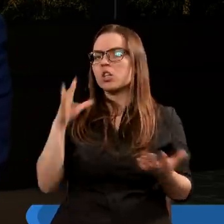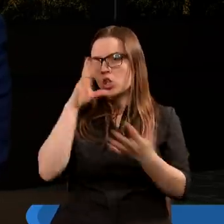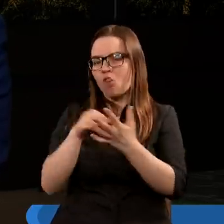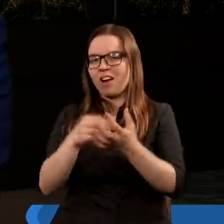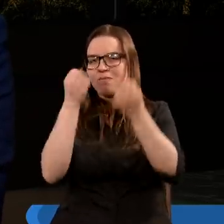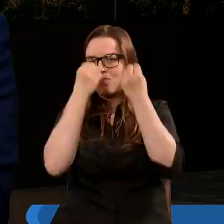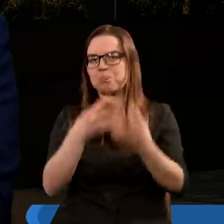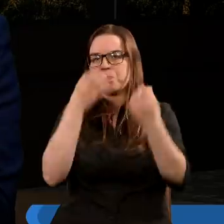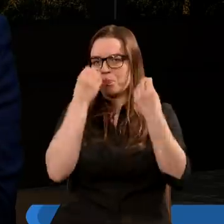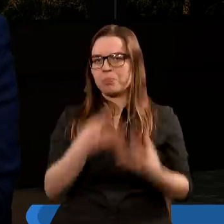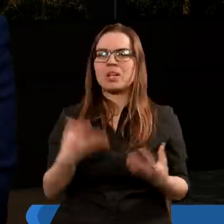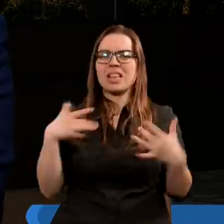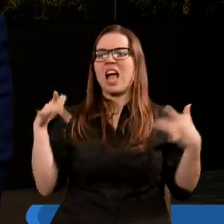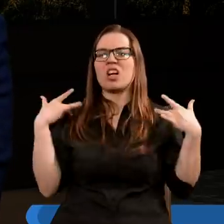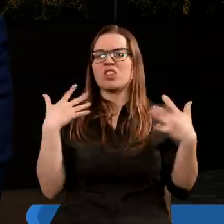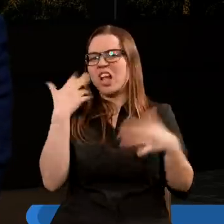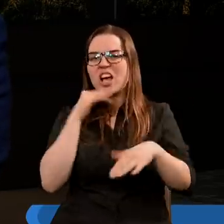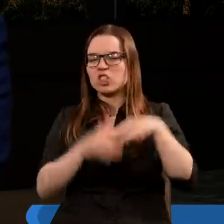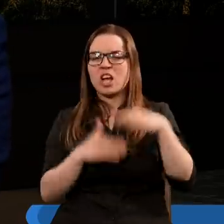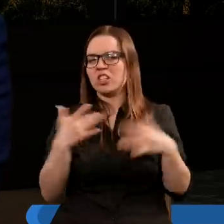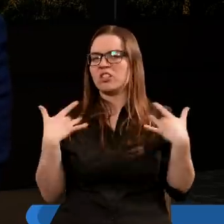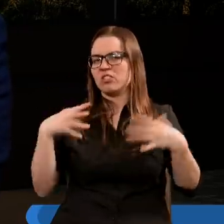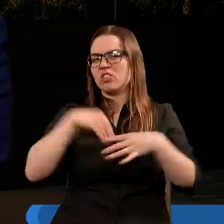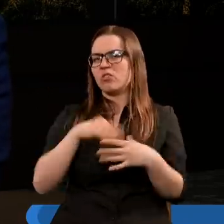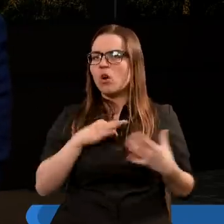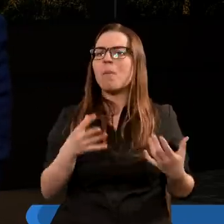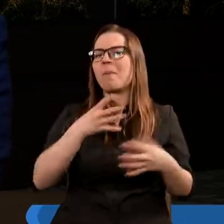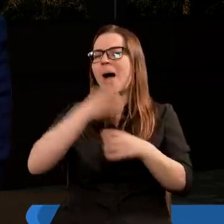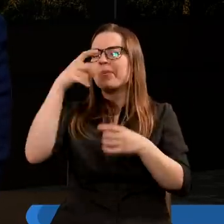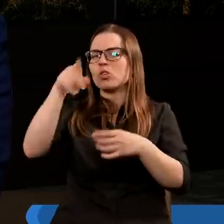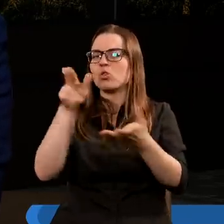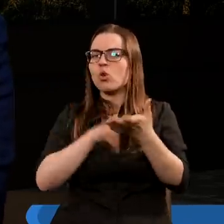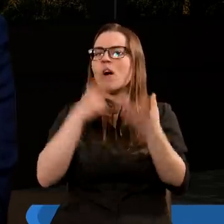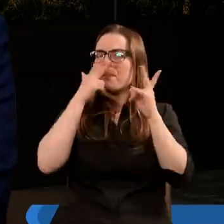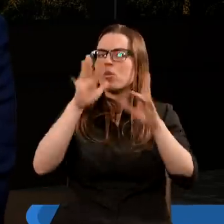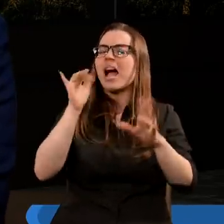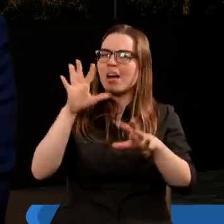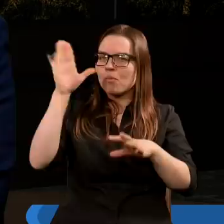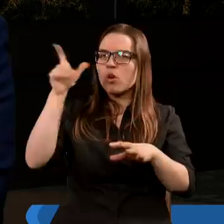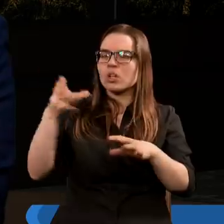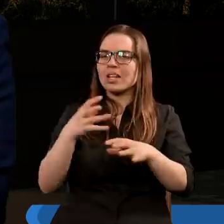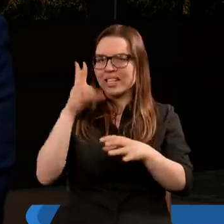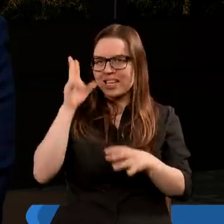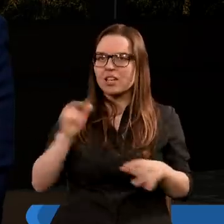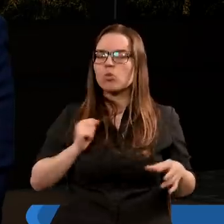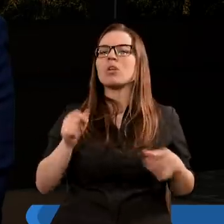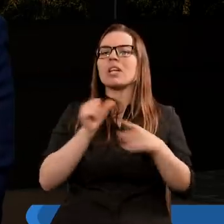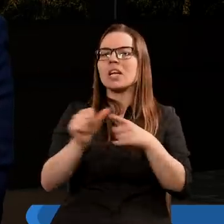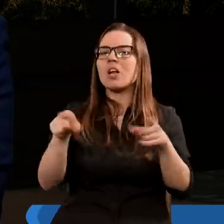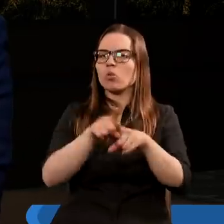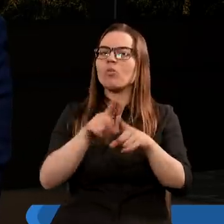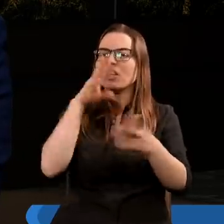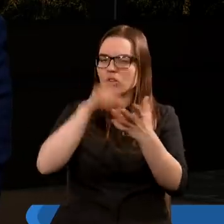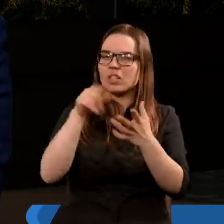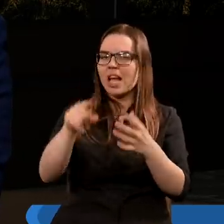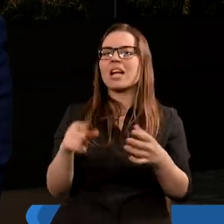nieszczęść. Nagle patrzą, że instytucja zwana Babilonem, która pokazuje siebie jako Boża instytucja, również doświadcza